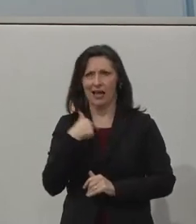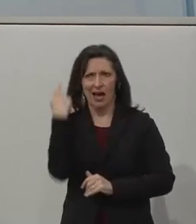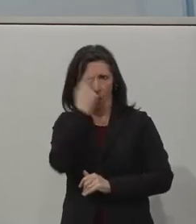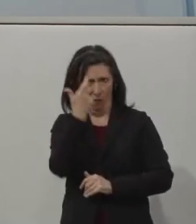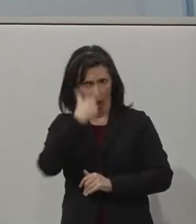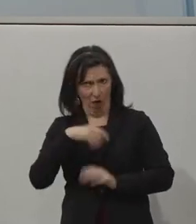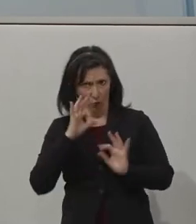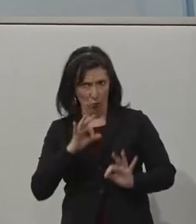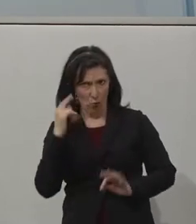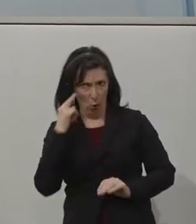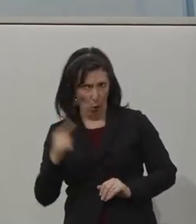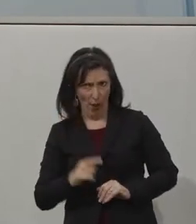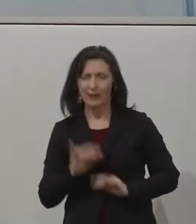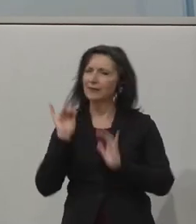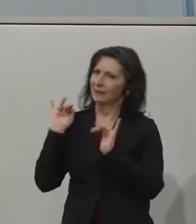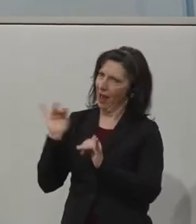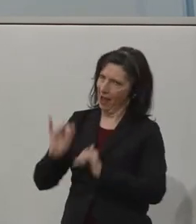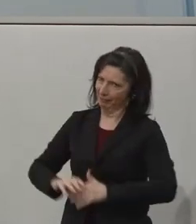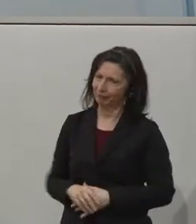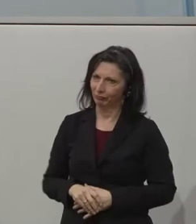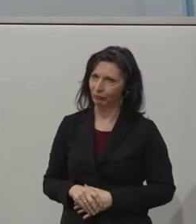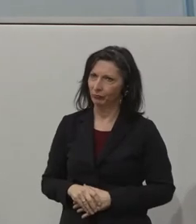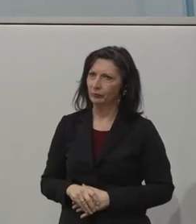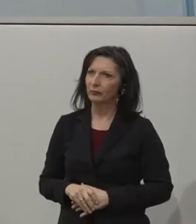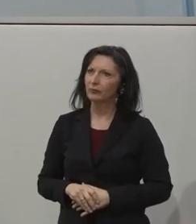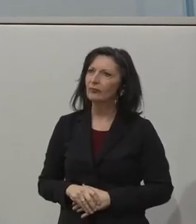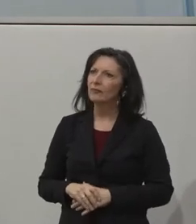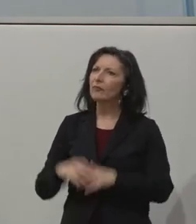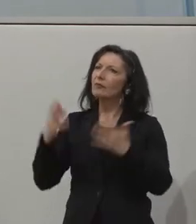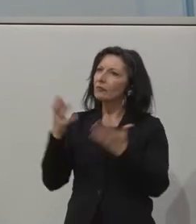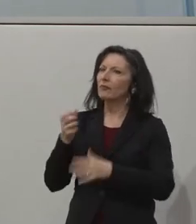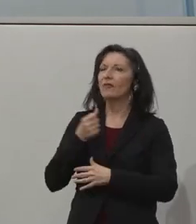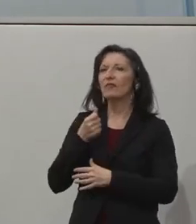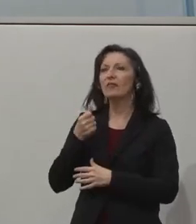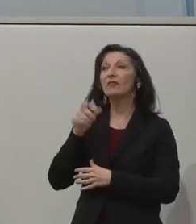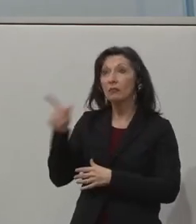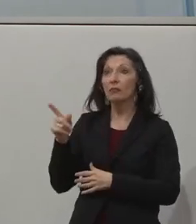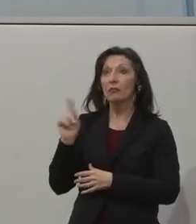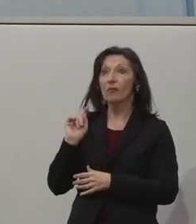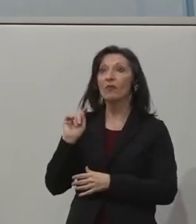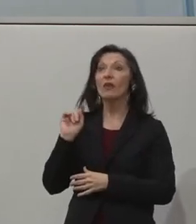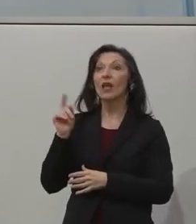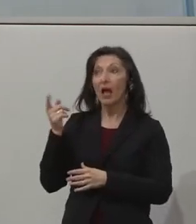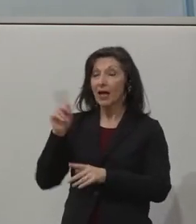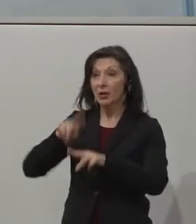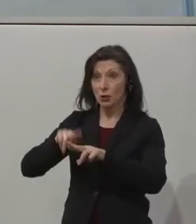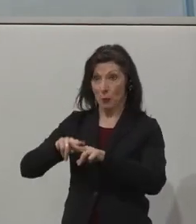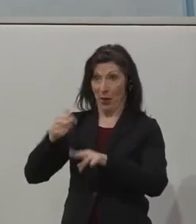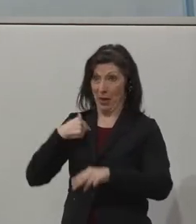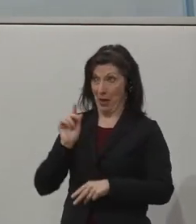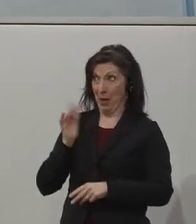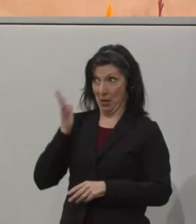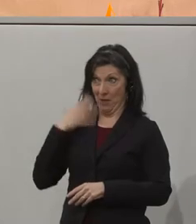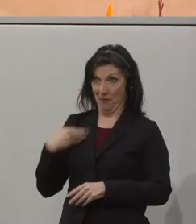We're gonna be back with you in a few moments. We're gonna look at the video together and then it's your turn. So, see you